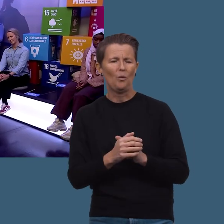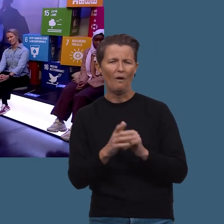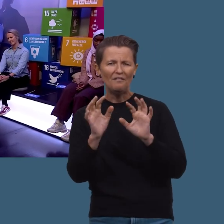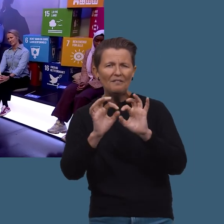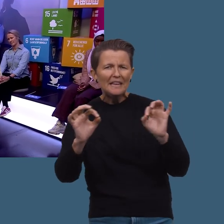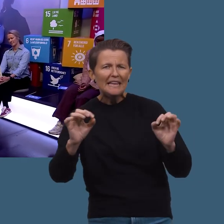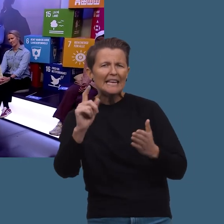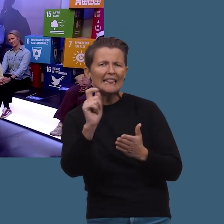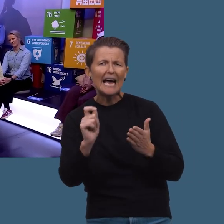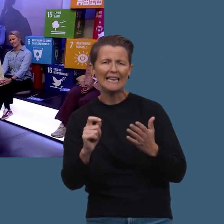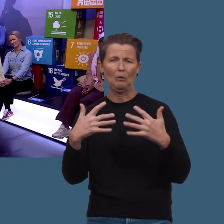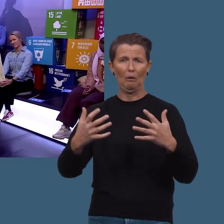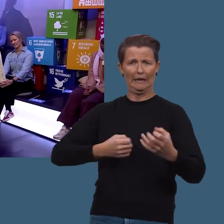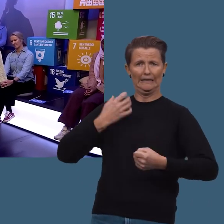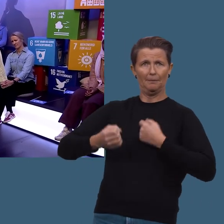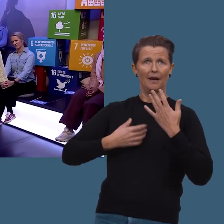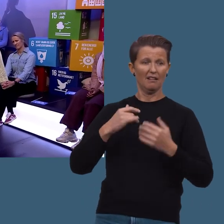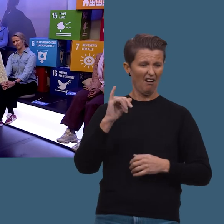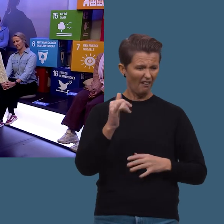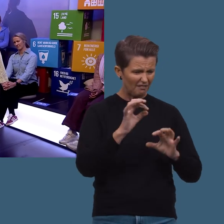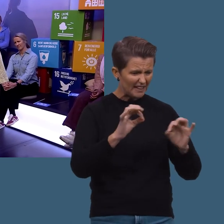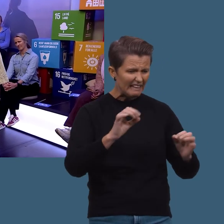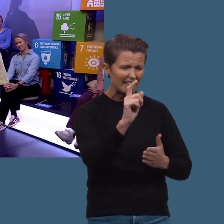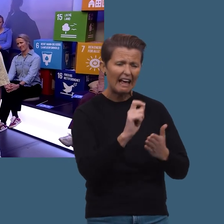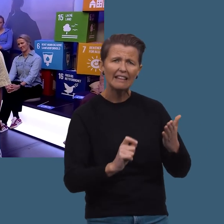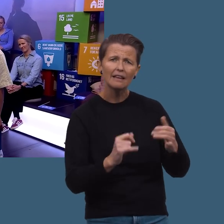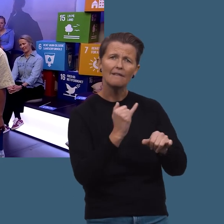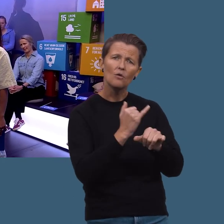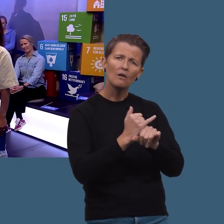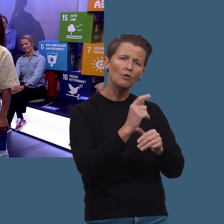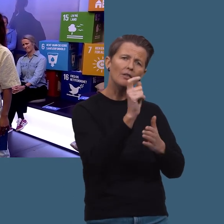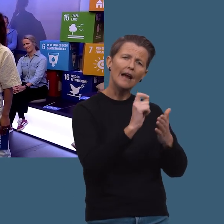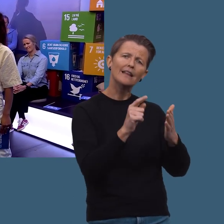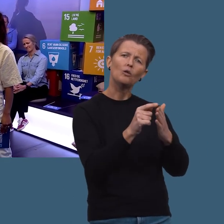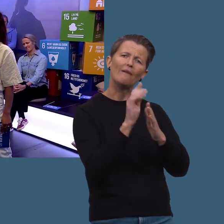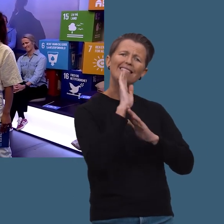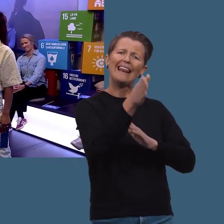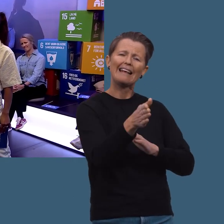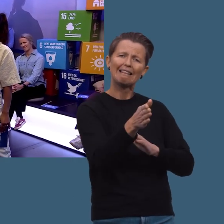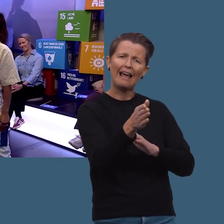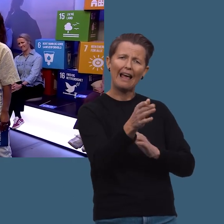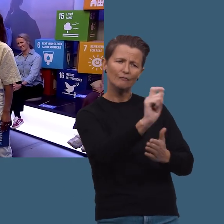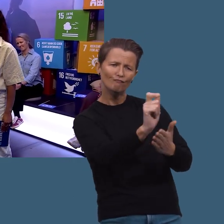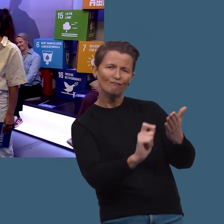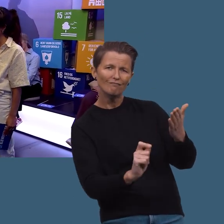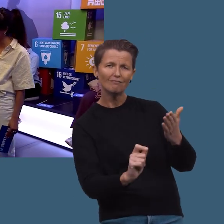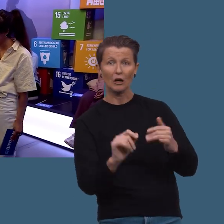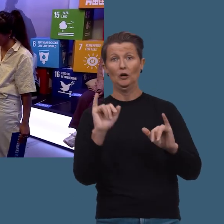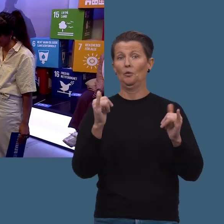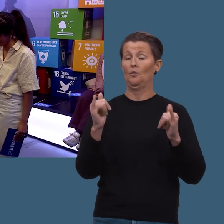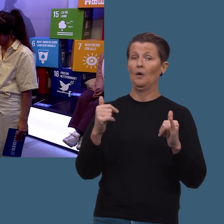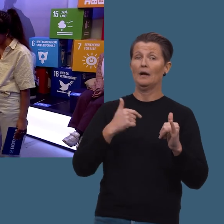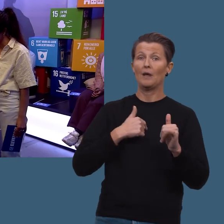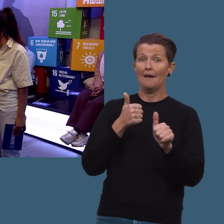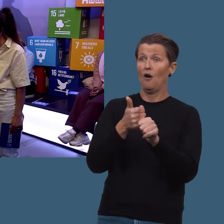Så fin tegning. utrolig, utrolig fin tegning. Hvordan har det vært, Egil, å tegne på direkten, hadde det vært slags? Jo, altså, jeg